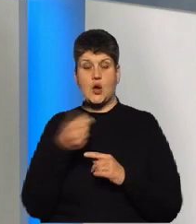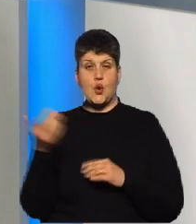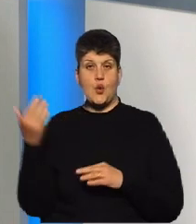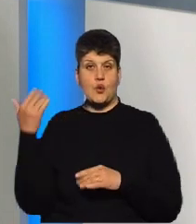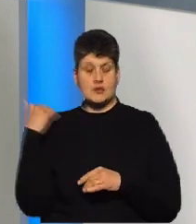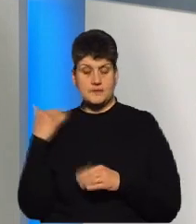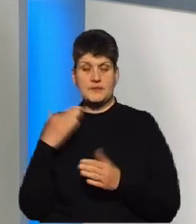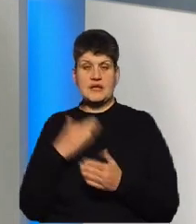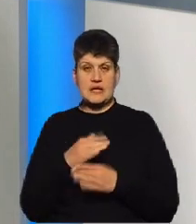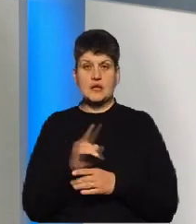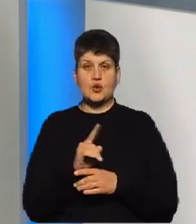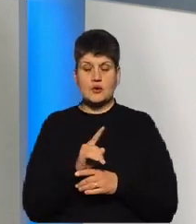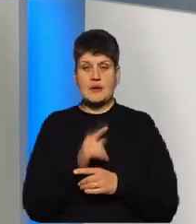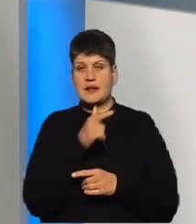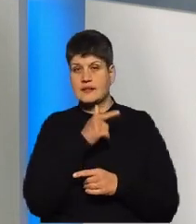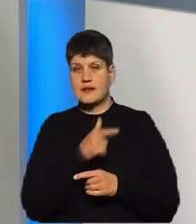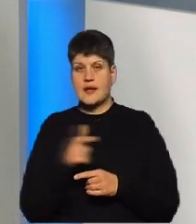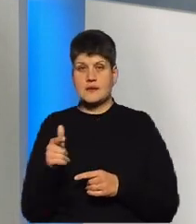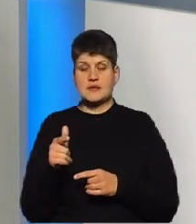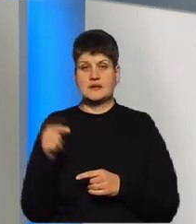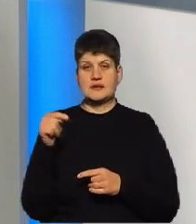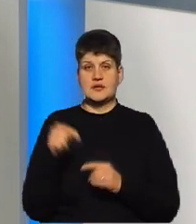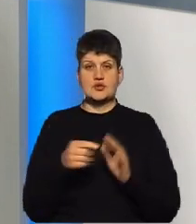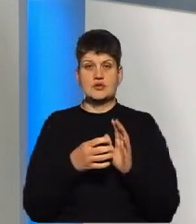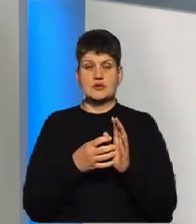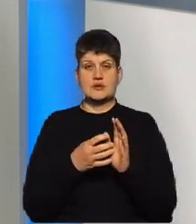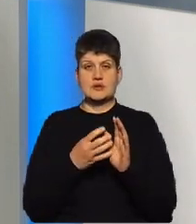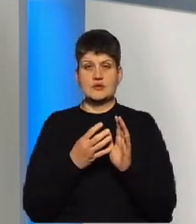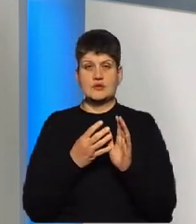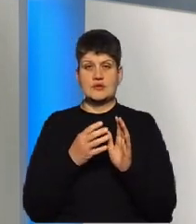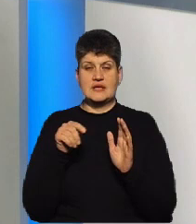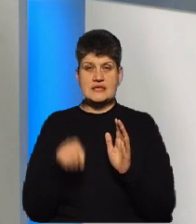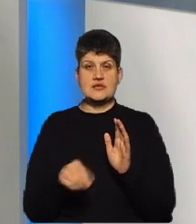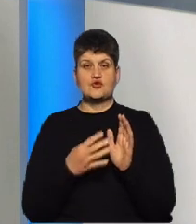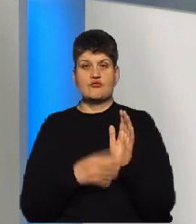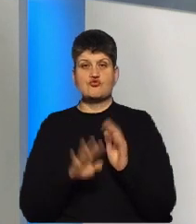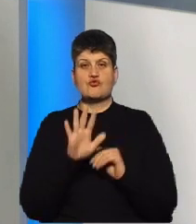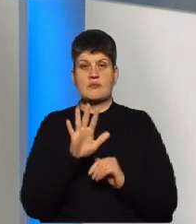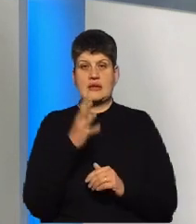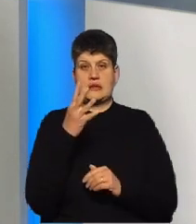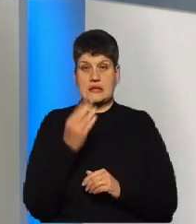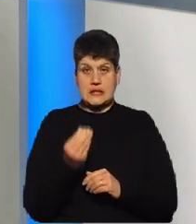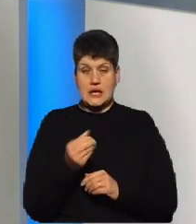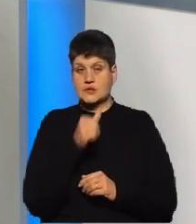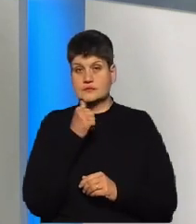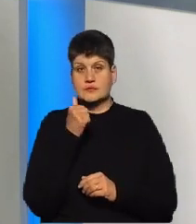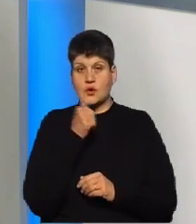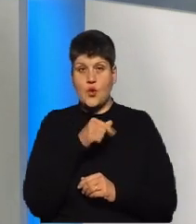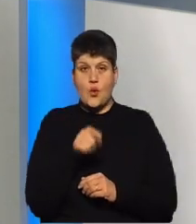норма, термін позивної давності – 1095 днів. Тобто, якщо б приховано, як ви кажете,